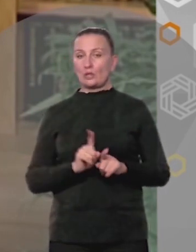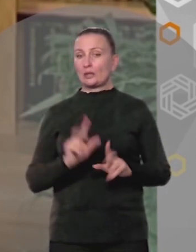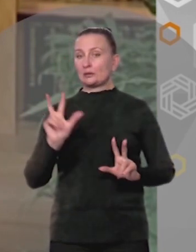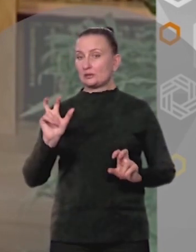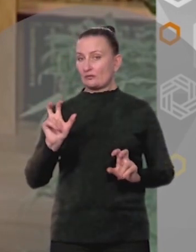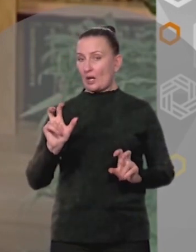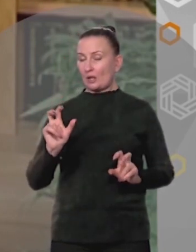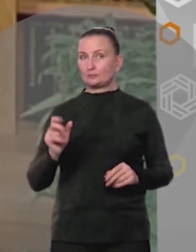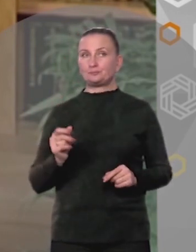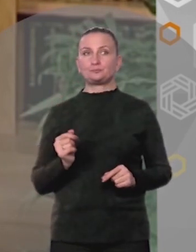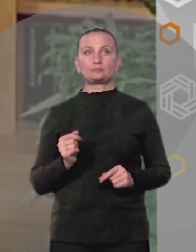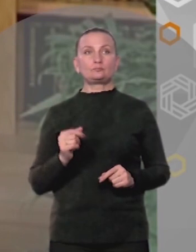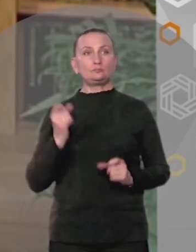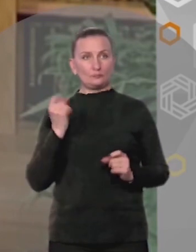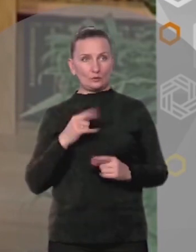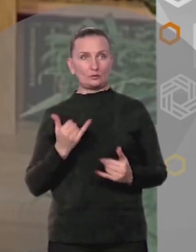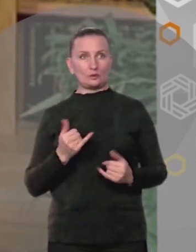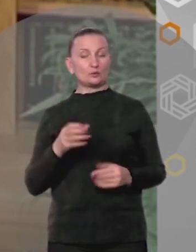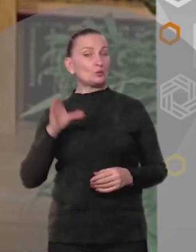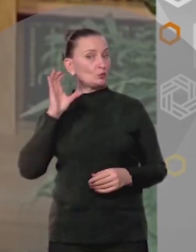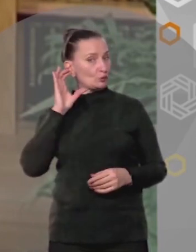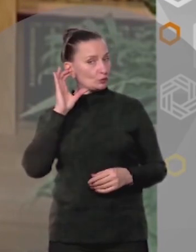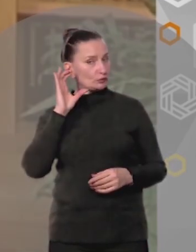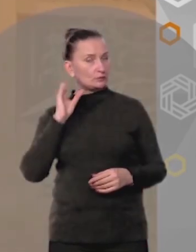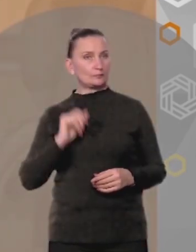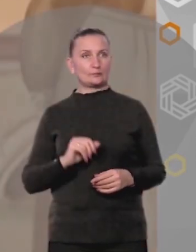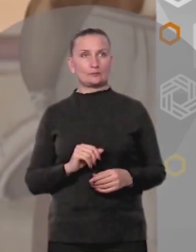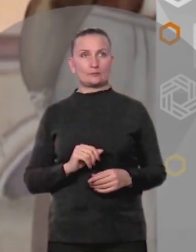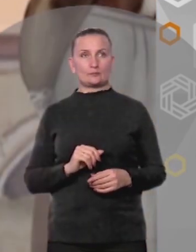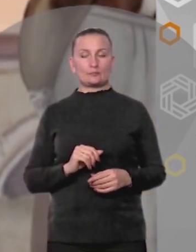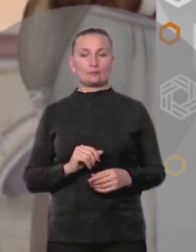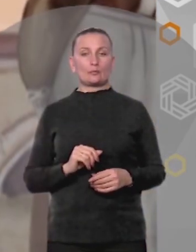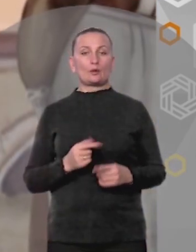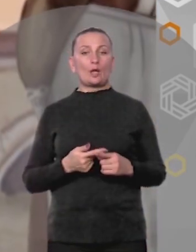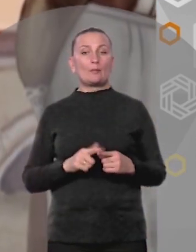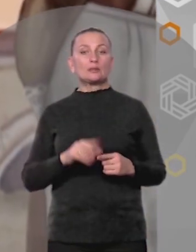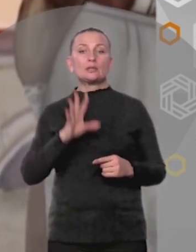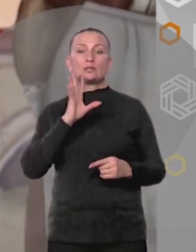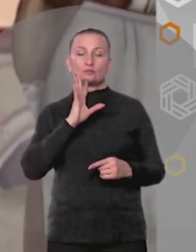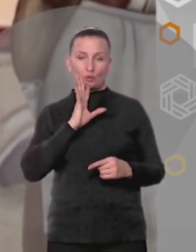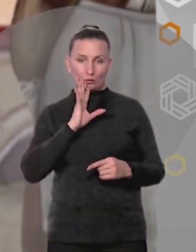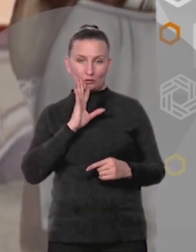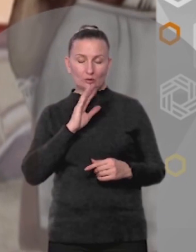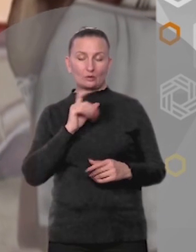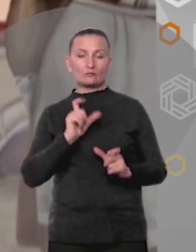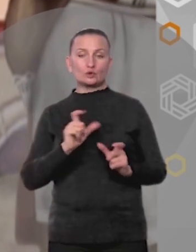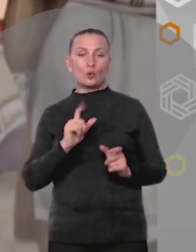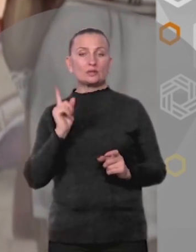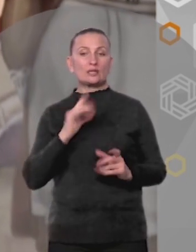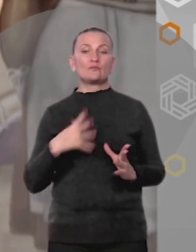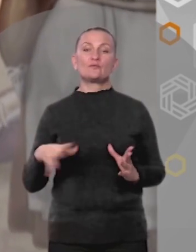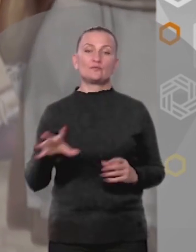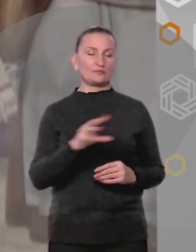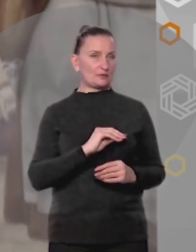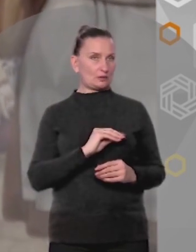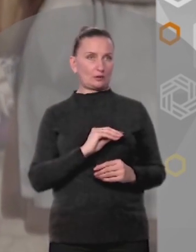так называли? Вы сейчас узнаете Слушайте Об этой девчонке в школе знали